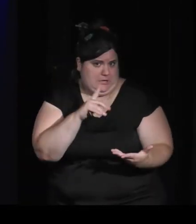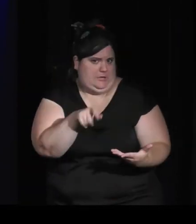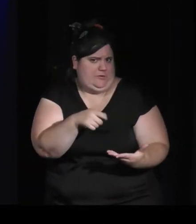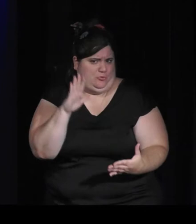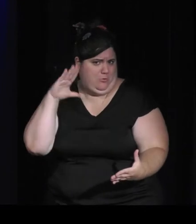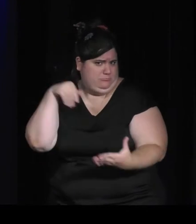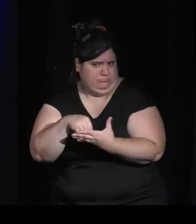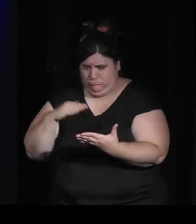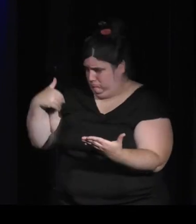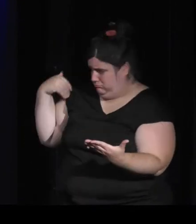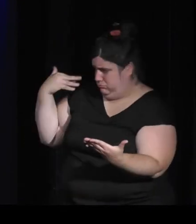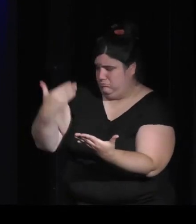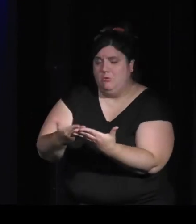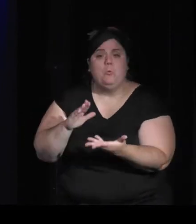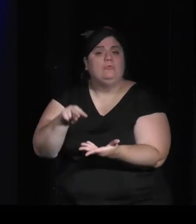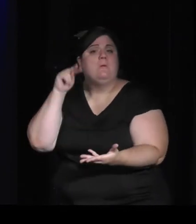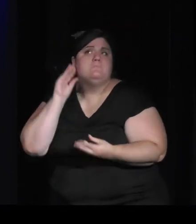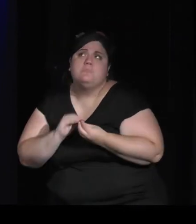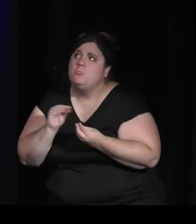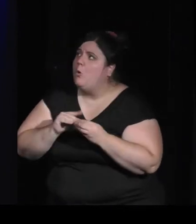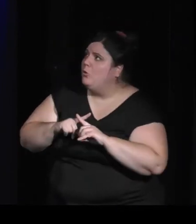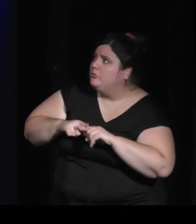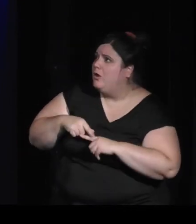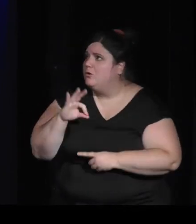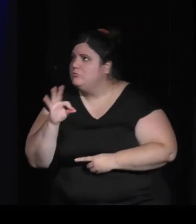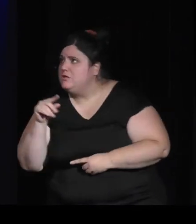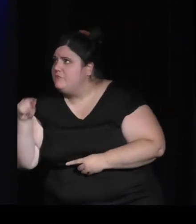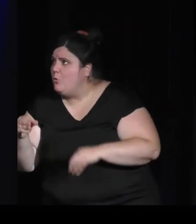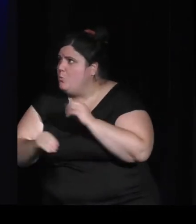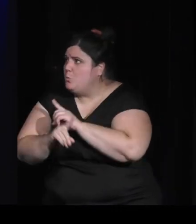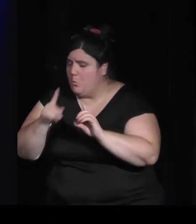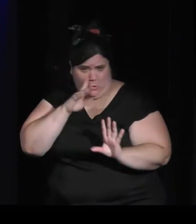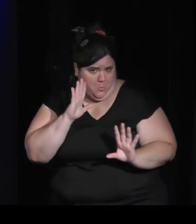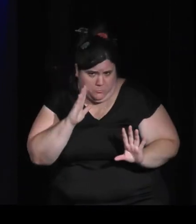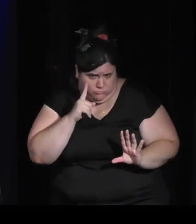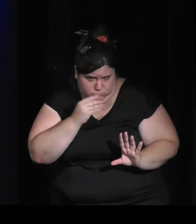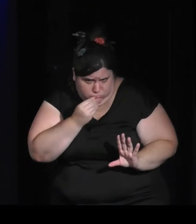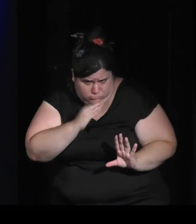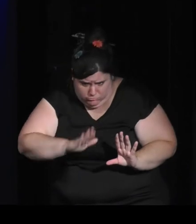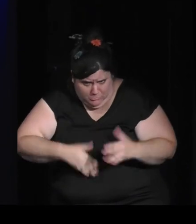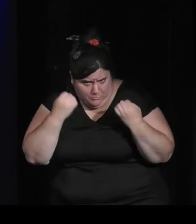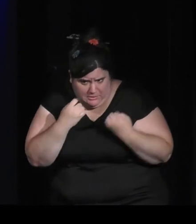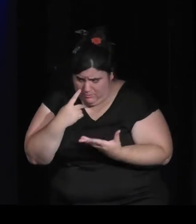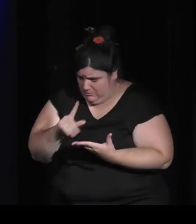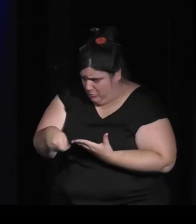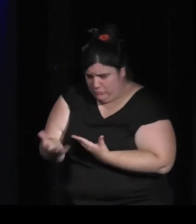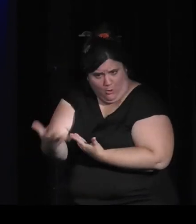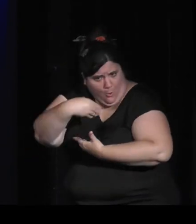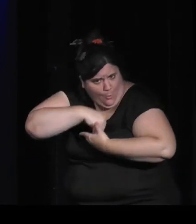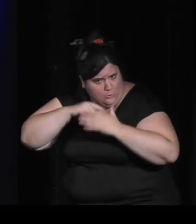je ne suis plus vraiment en train de me demander ce sur quoi je travaille. elle fait intimement partie de moi.